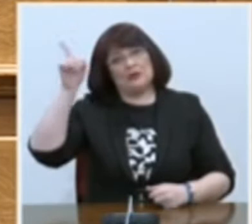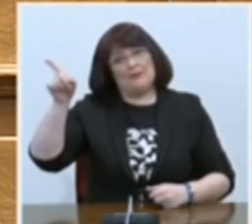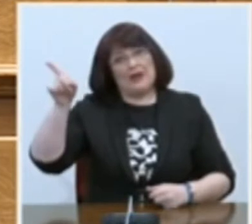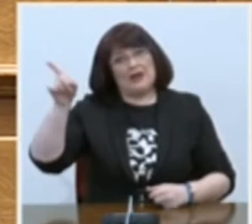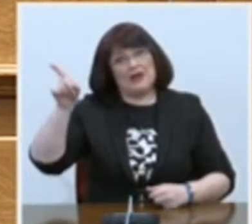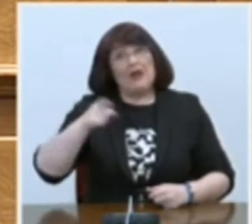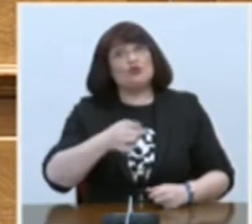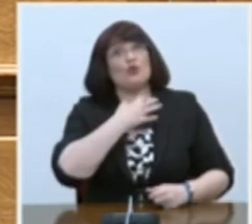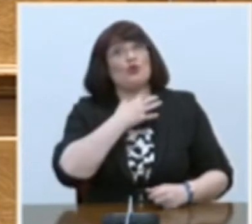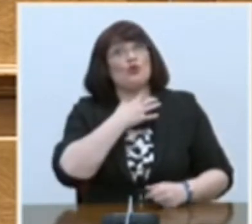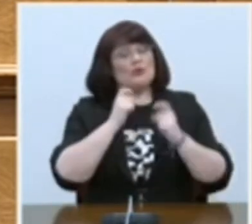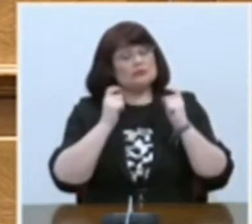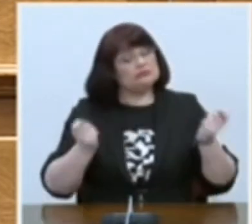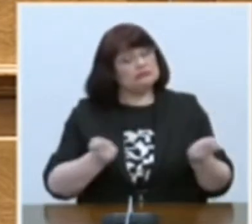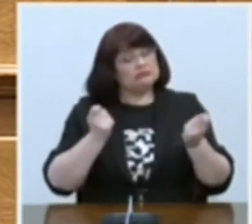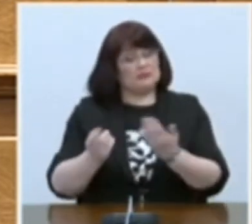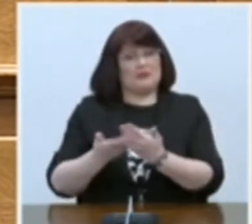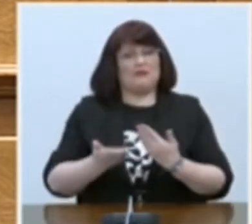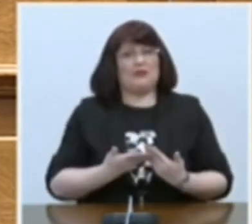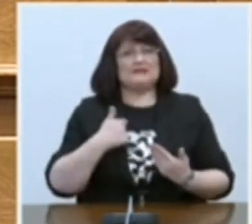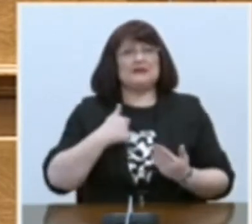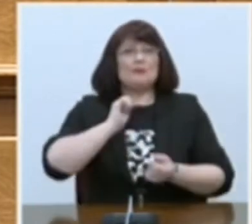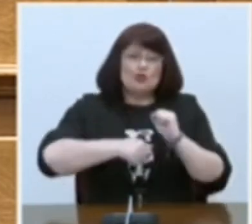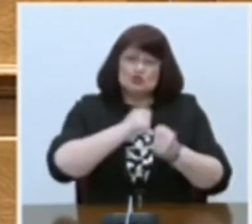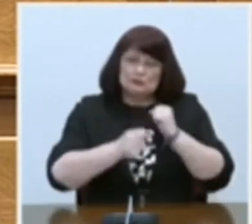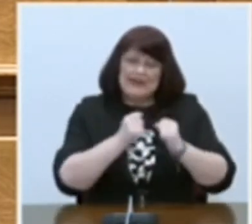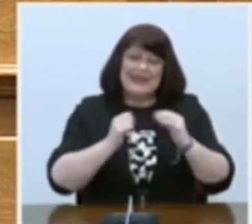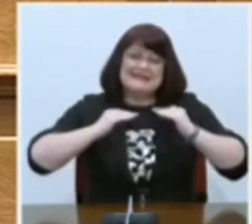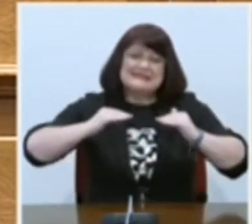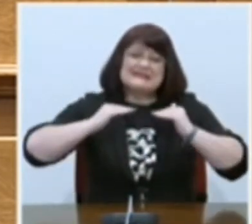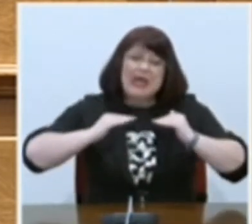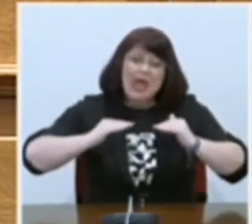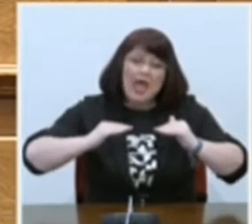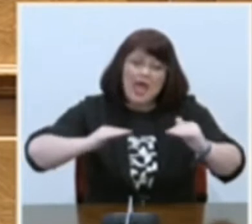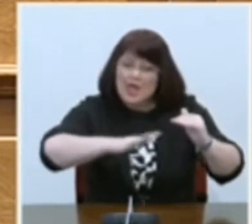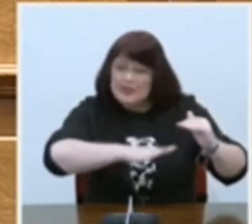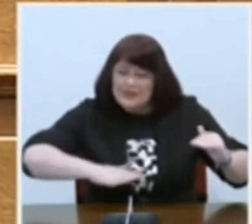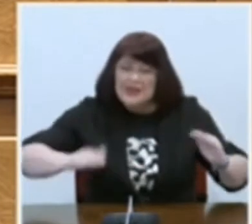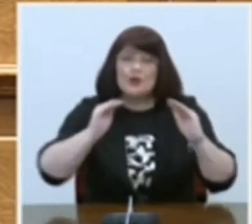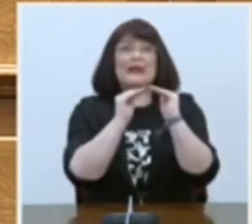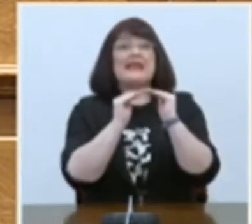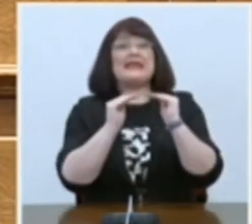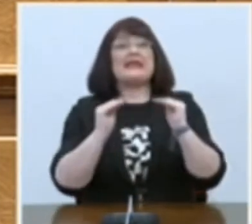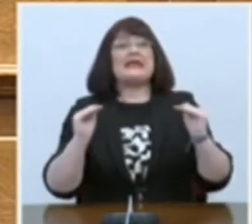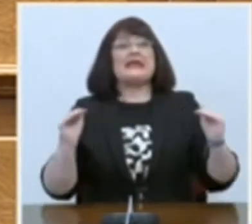στην προσπάθειά μας να υπάρξει σταθερότητα και ειρήντη με τους γειτονές μας.